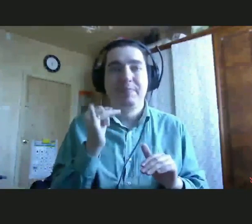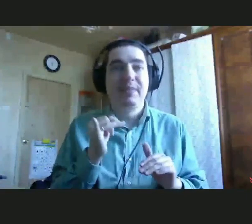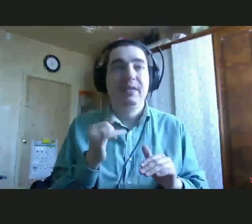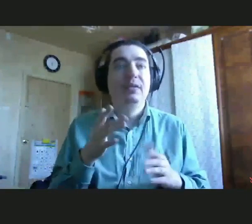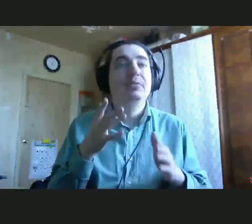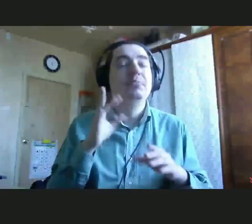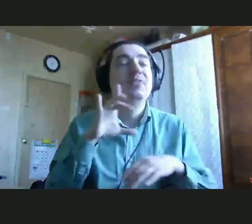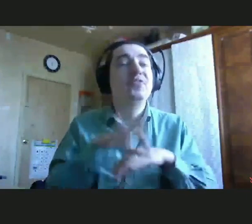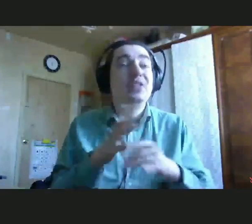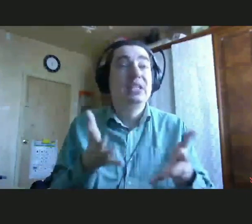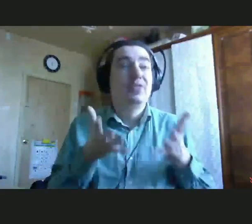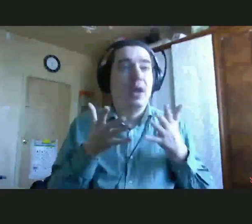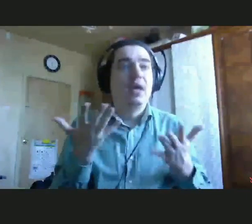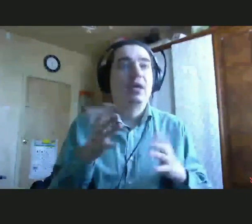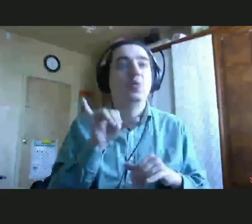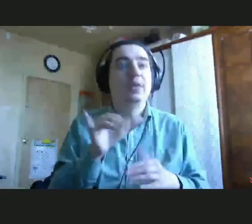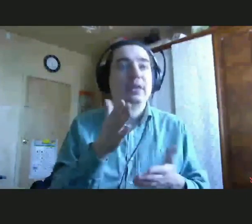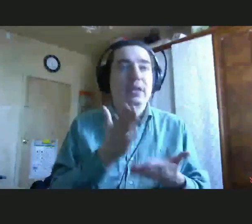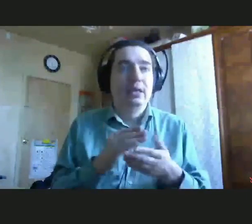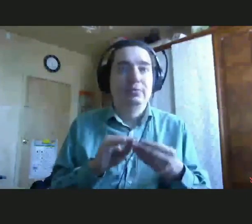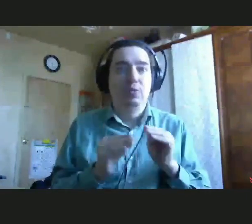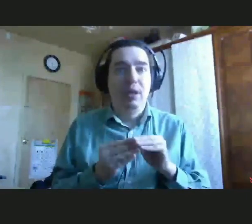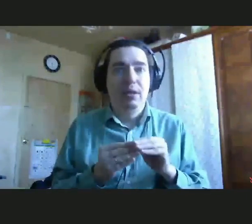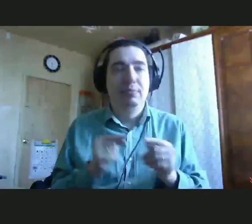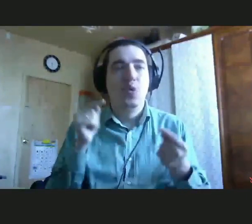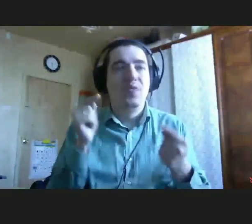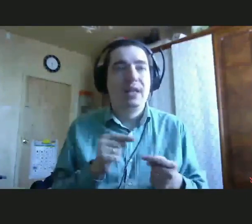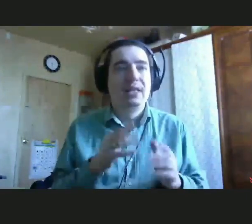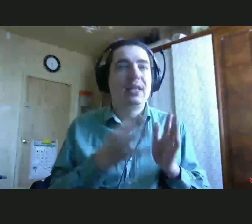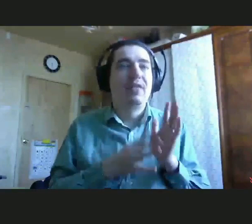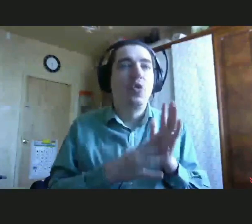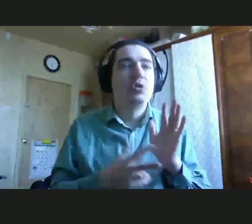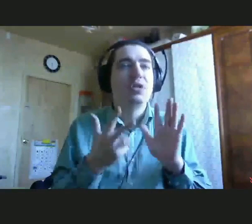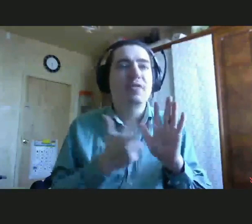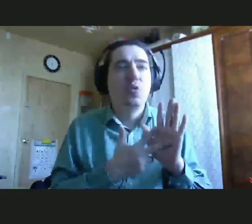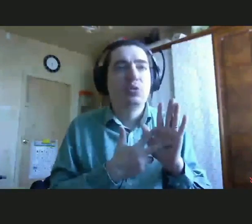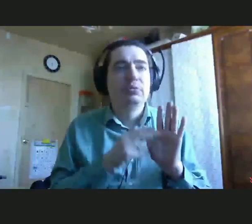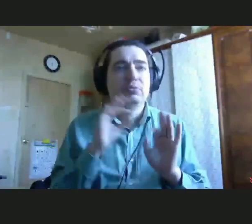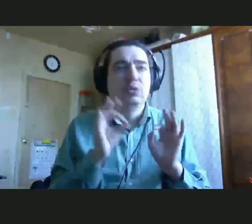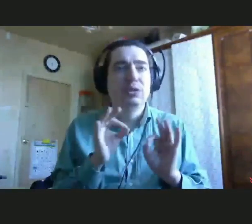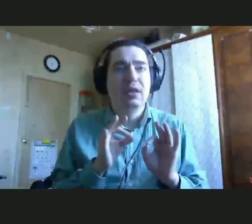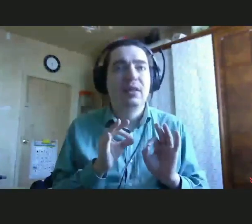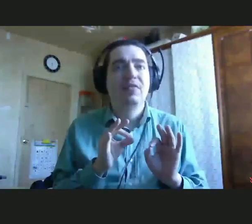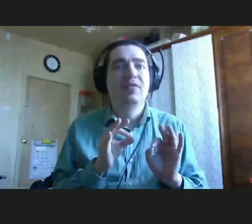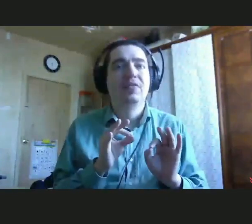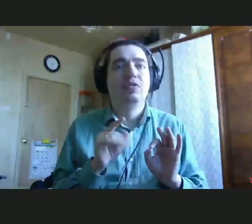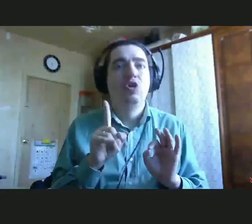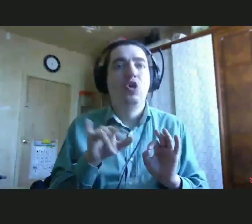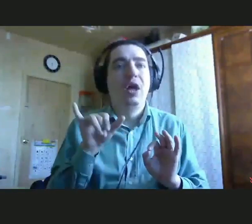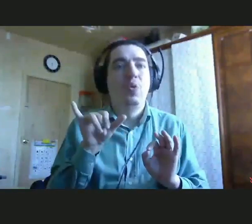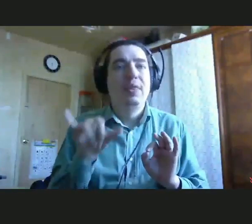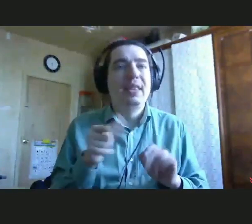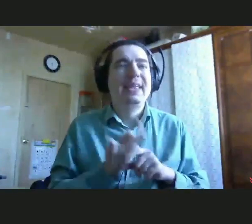же у них есть проблемы. И не поверите, из 100 подростков 98 сказали нам, что их